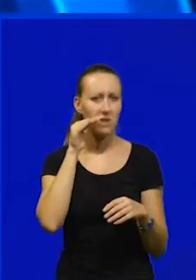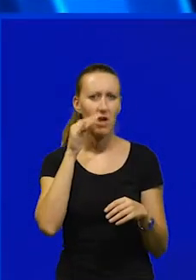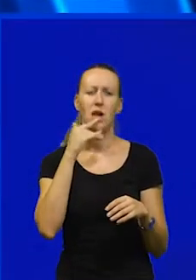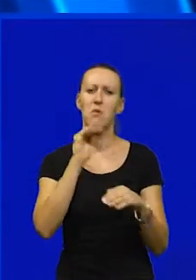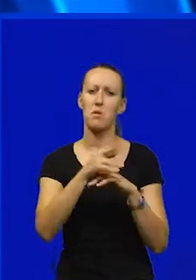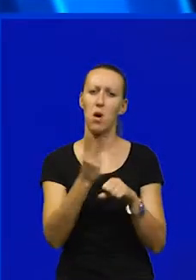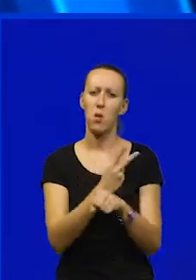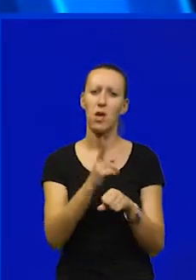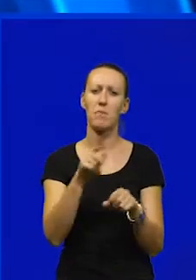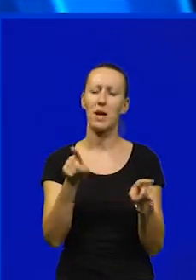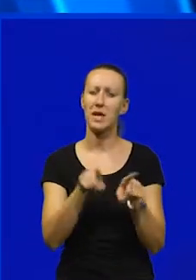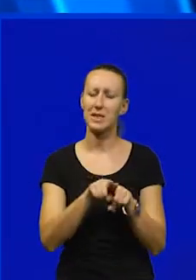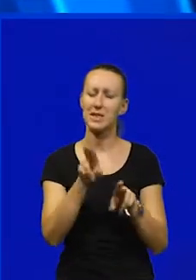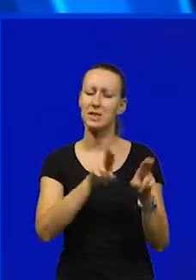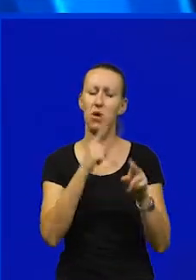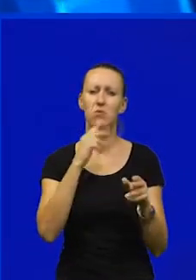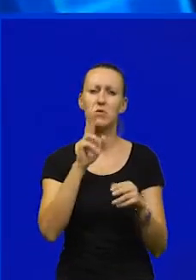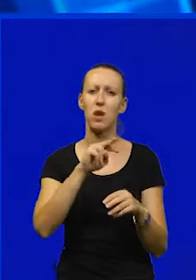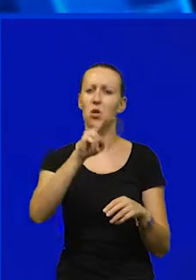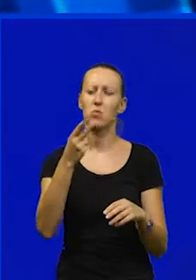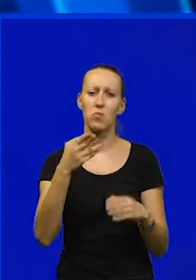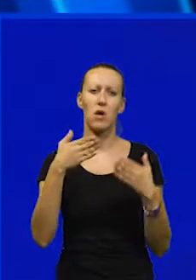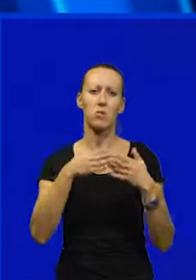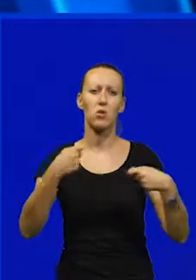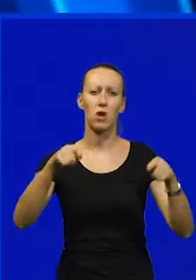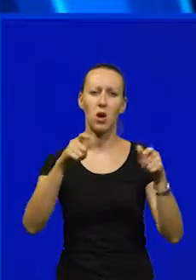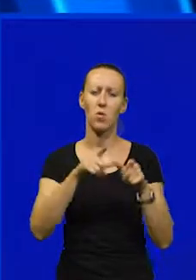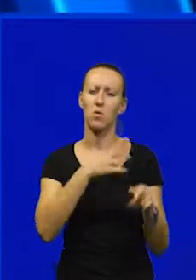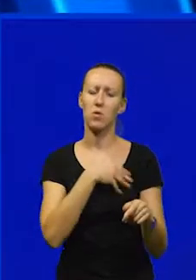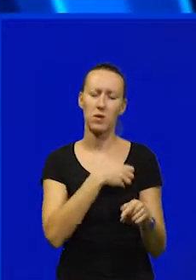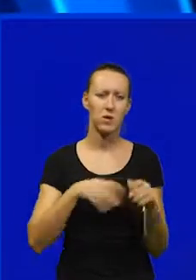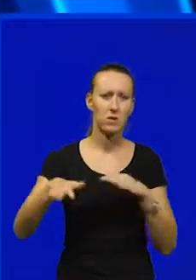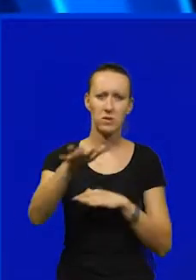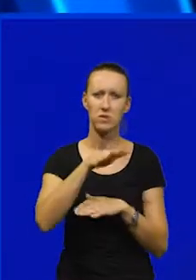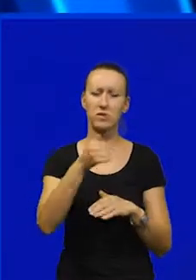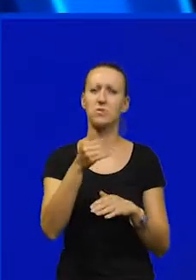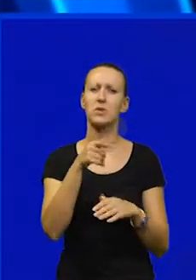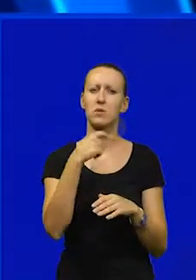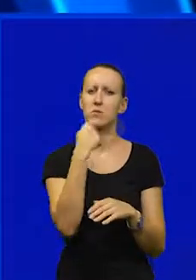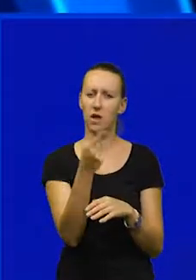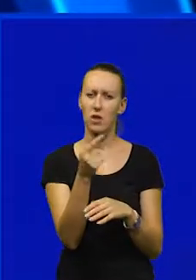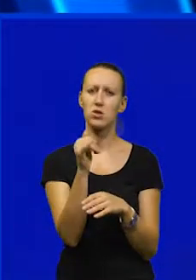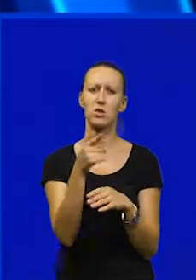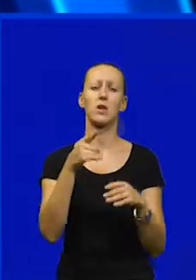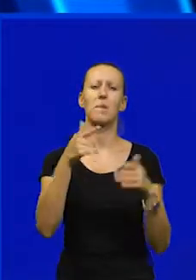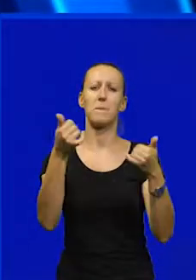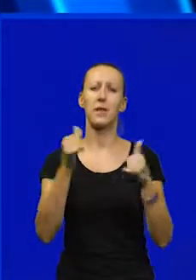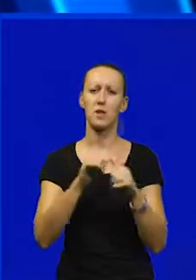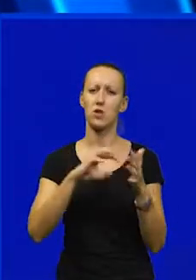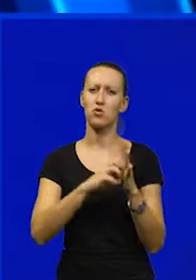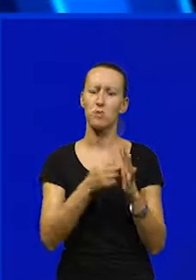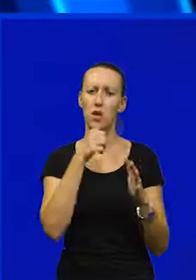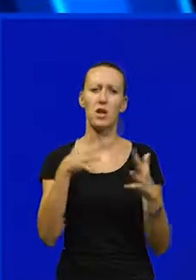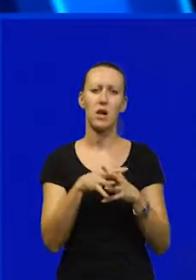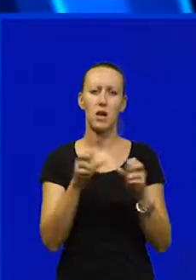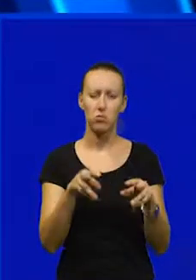prema Uljeniku ima isti tretman kakav su imala druga brodogradilišta u Hrvatskoj. Pri tom je istaknuto da su Istarska županija